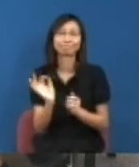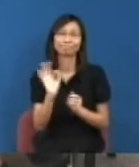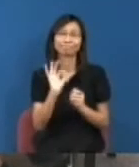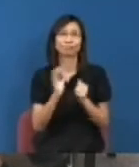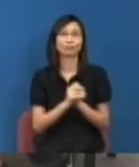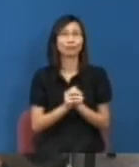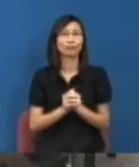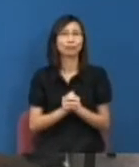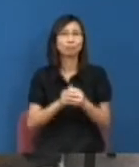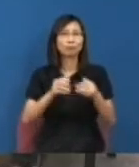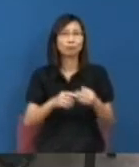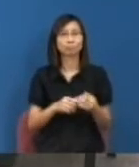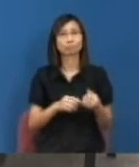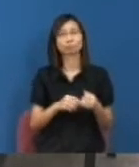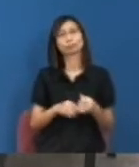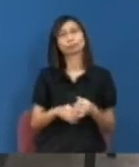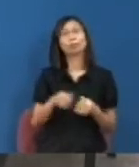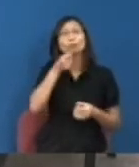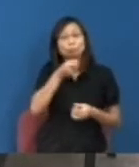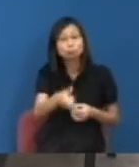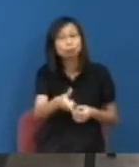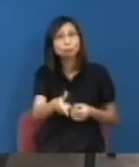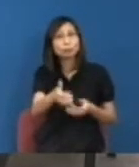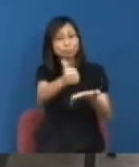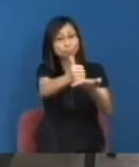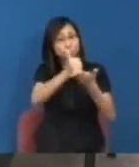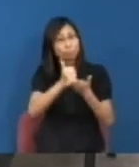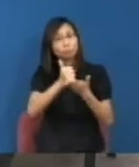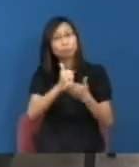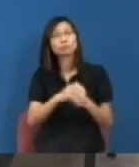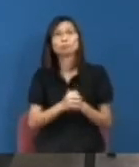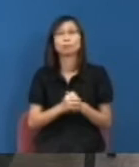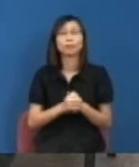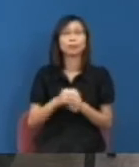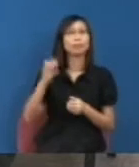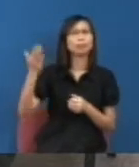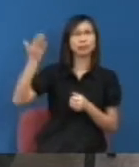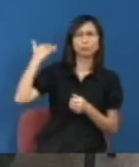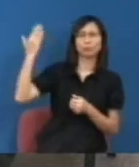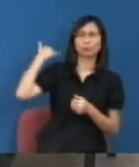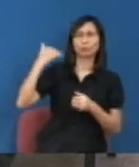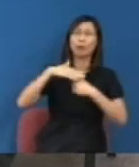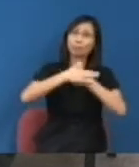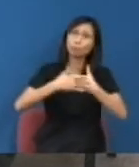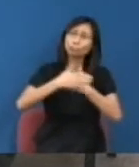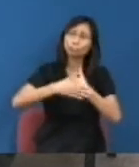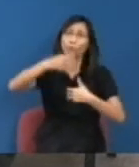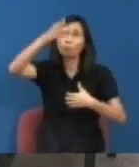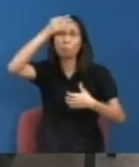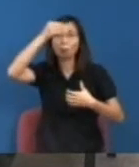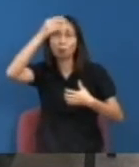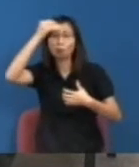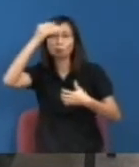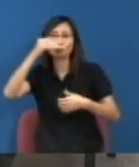中心併任制其實以前為何有中心併任制就是用這件事去保障到學者懶